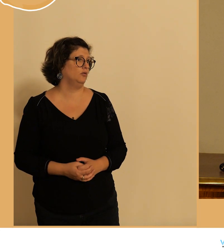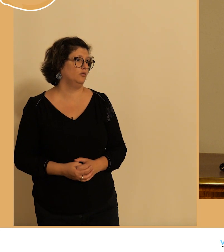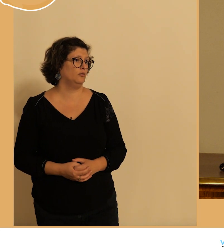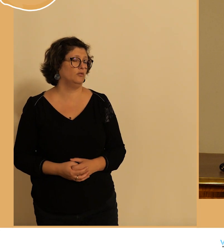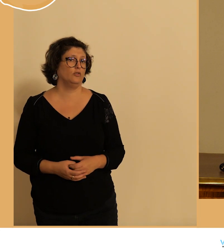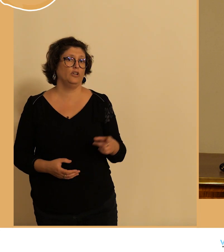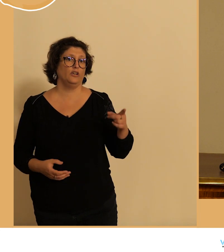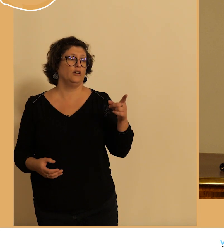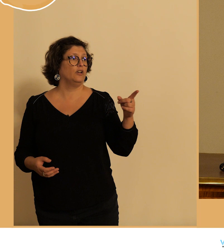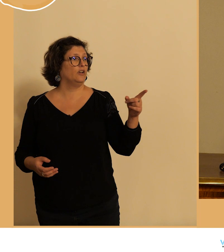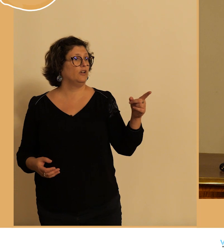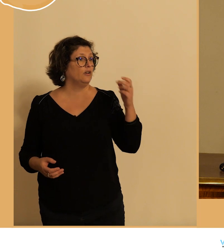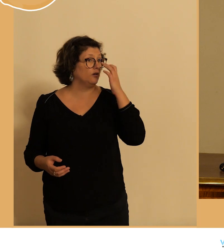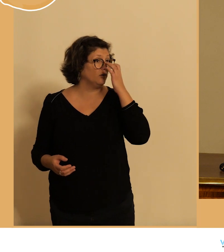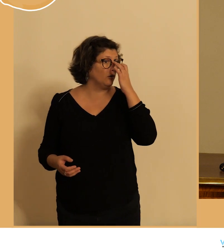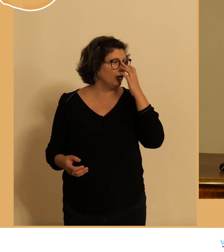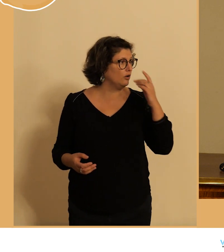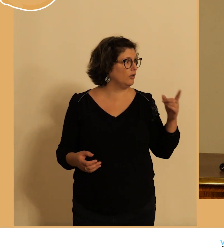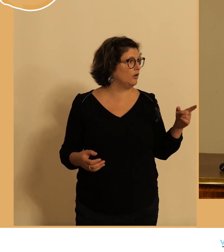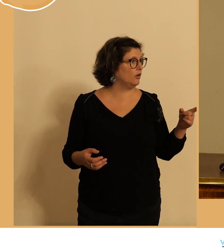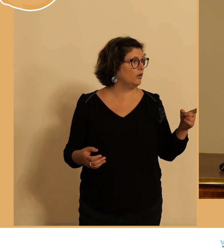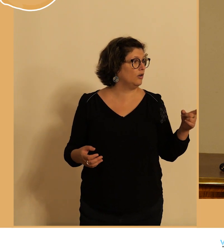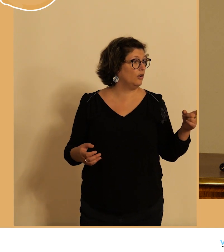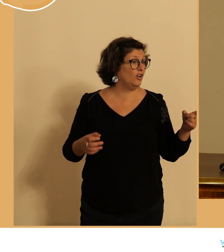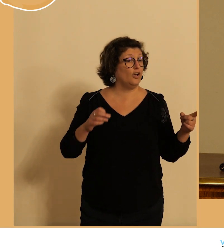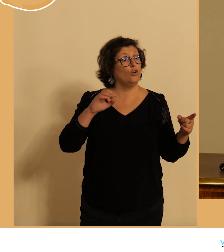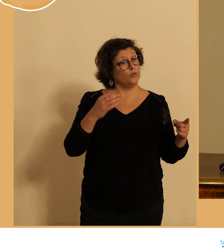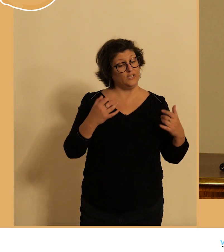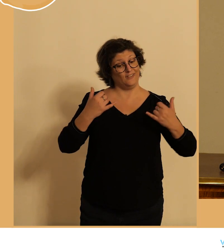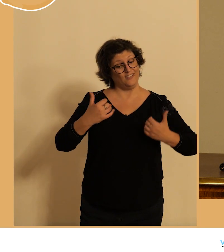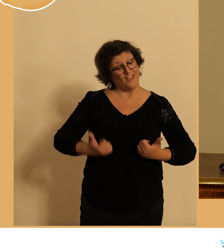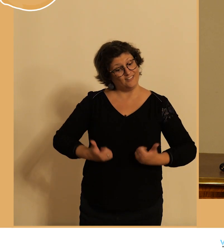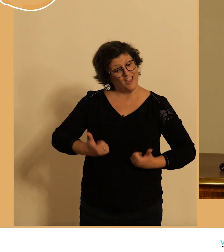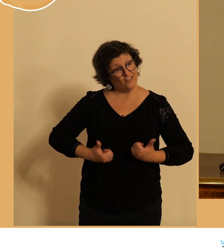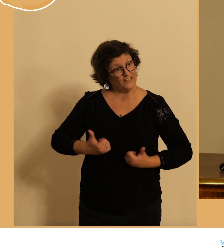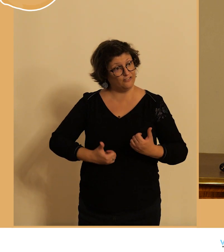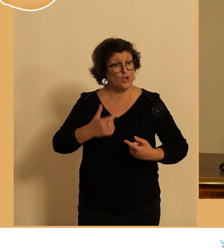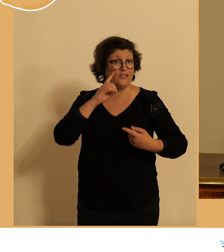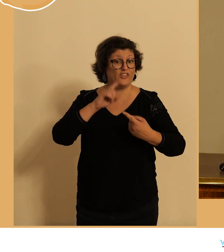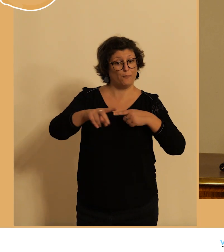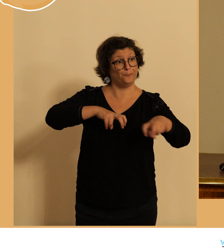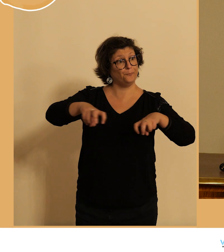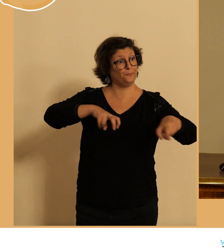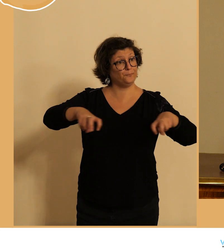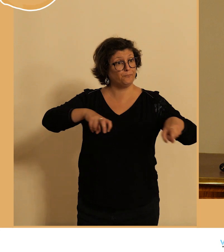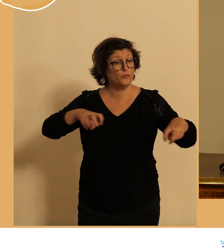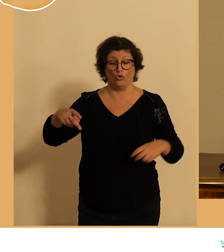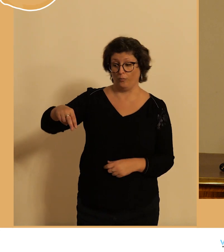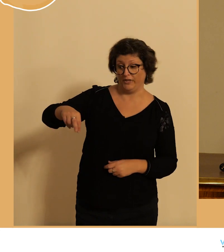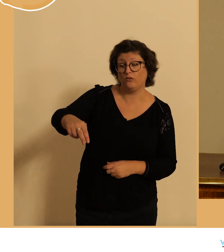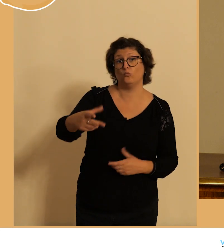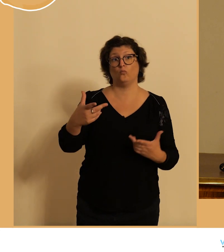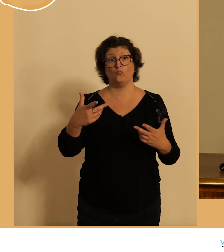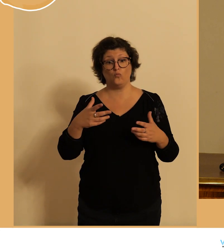service à la ville de Tours ça s la DCV qui s'intéresse à tous les problèmes de circulation quel que soit le mode de déplacement les piétons par exemple les